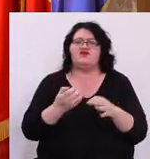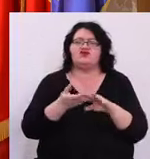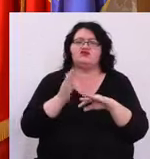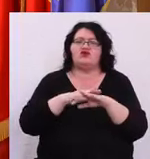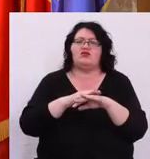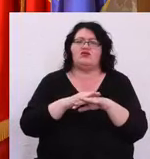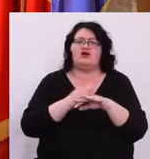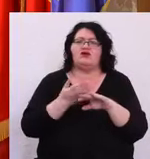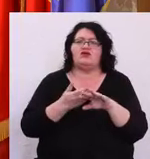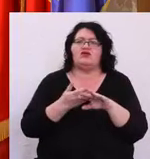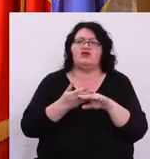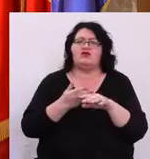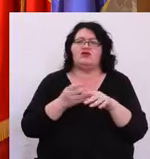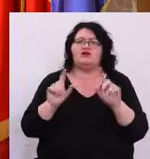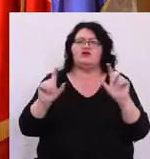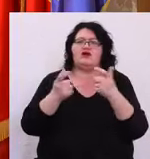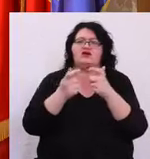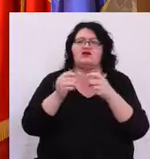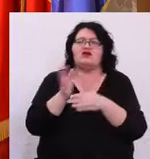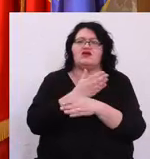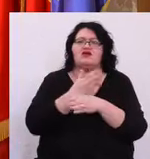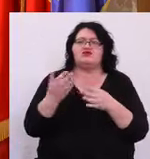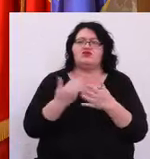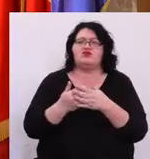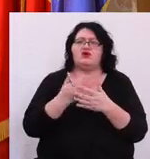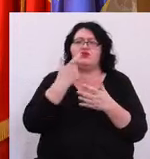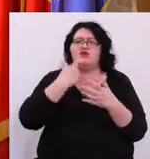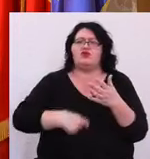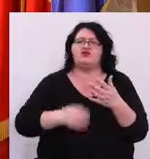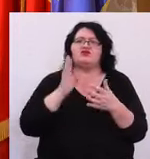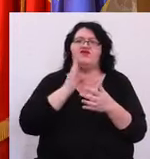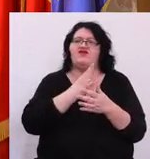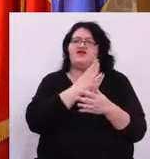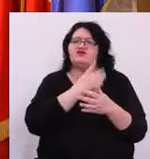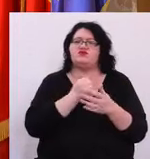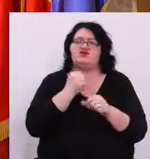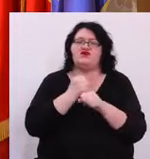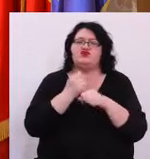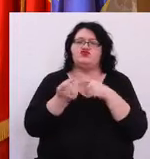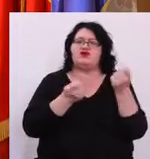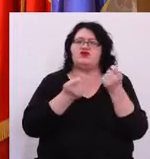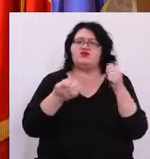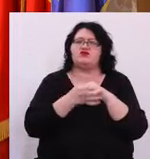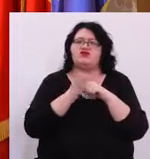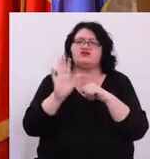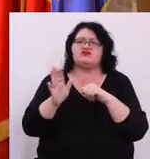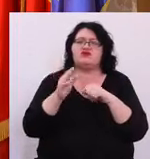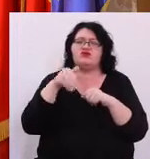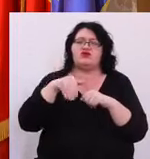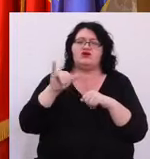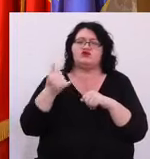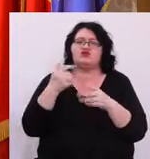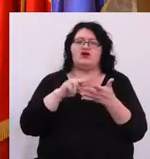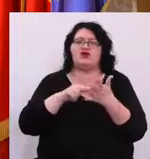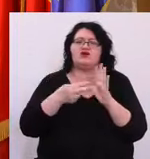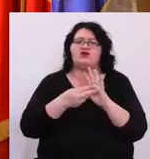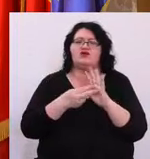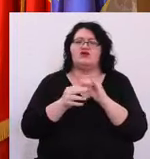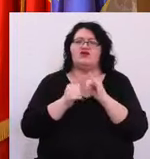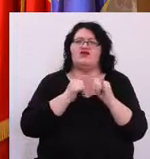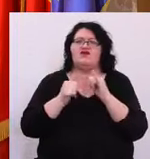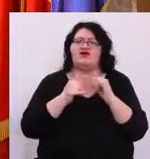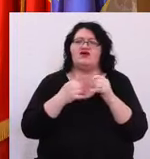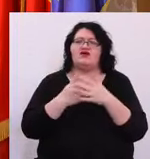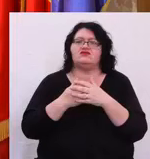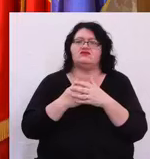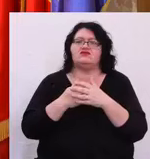cel mai înfocat susținător al carantinei naționale În timp ce pe propria pagină de Facebook îi face reclamă soției sale, Monica Jurma, care organizează vacanțe de